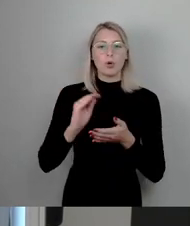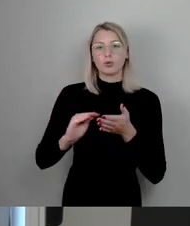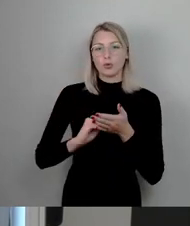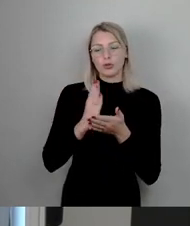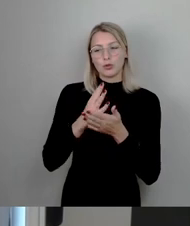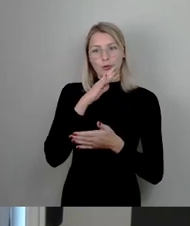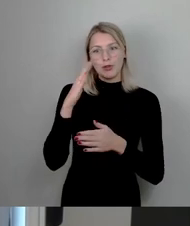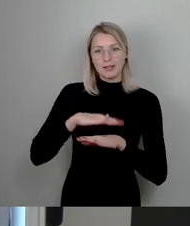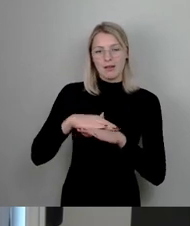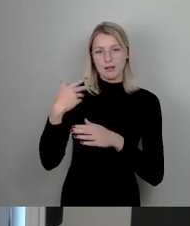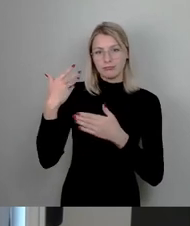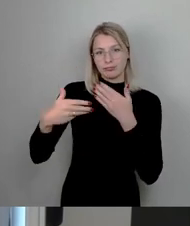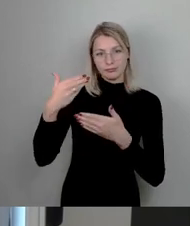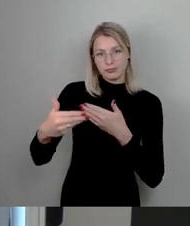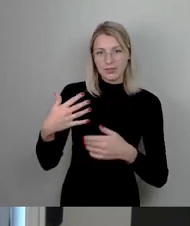Weile.